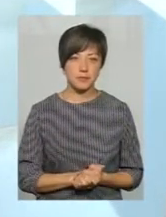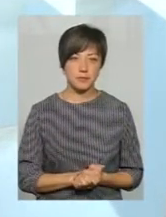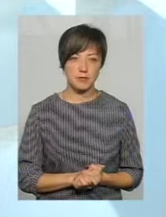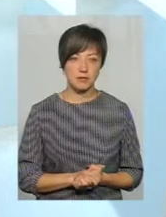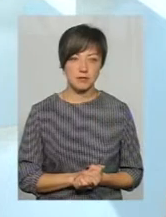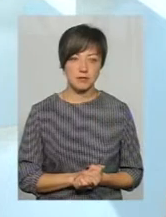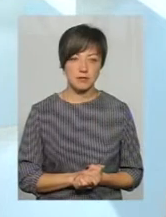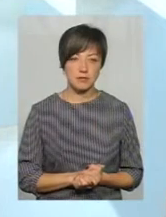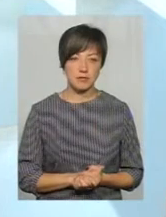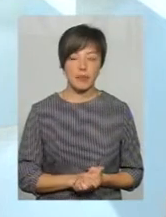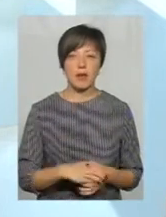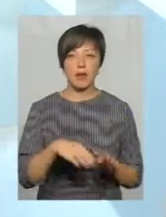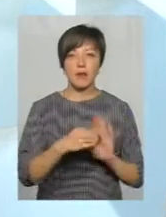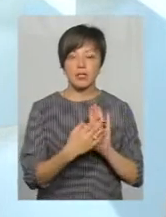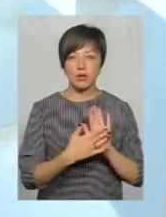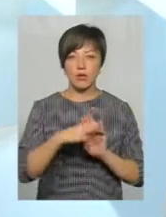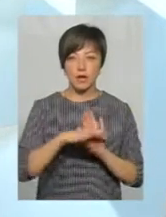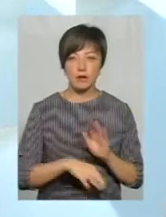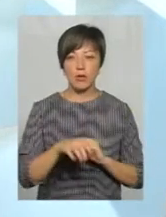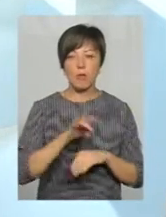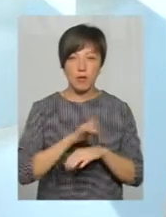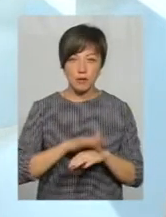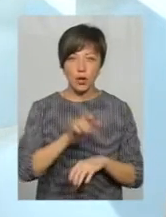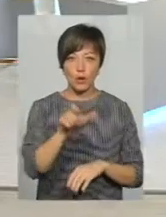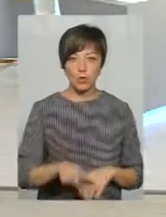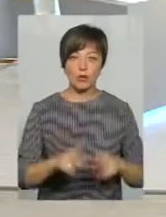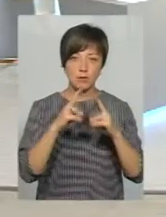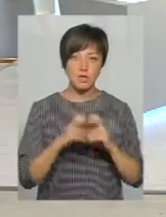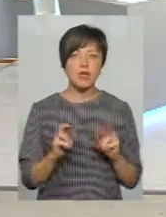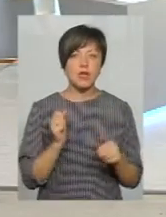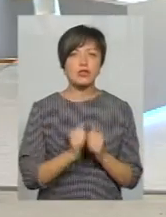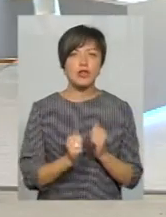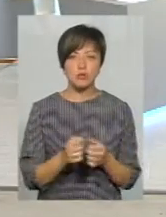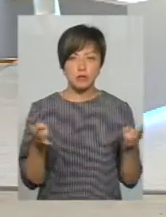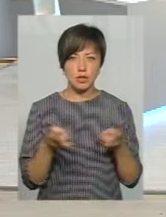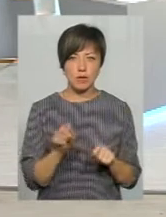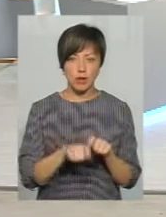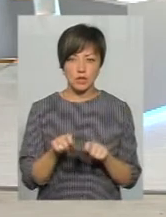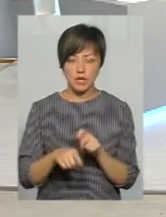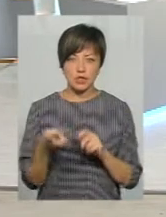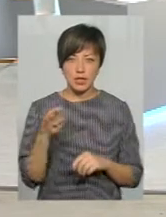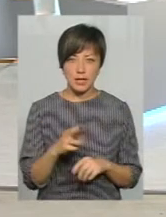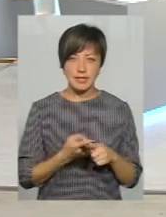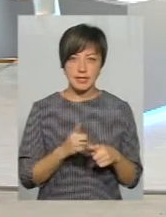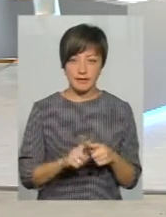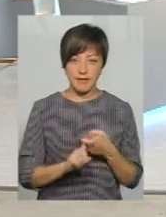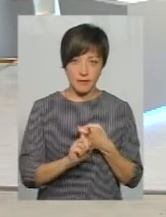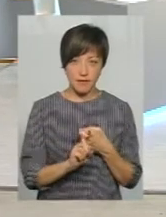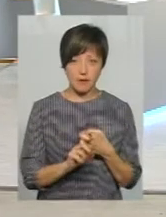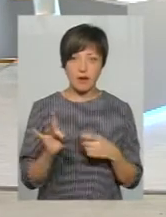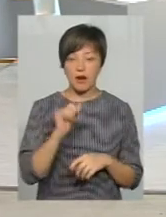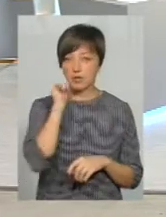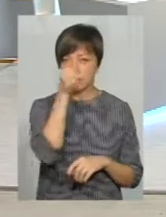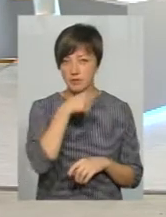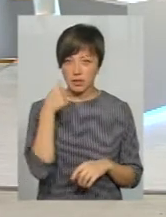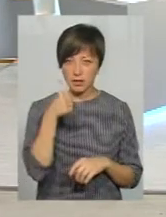виконується постановка в реєстру, коли вже повністю людина обстежена. А як часто потрібно проходити обстеження? Адже це, ну, вірус і його… Раз в